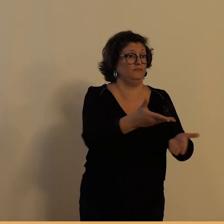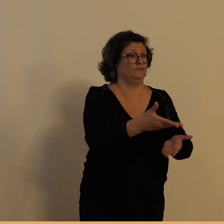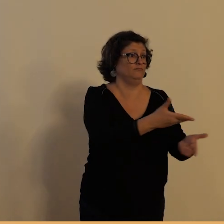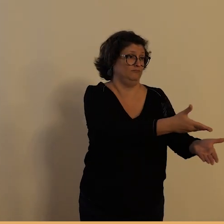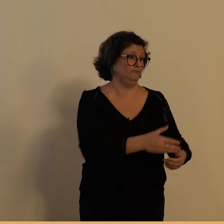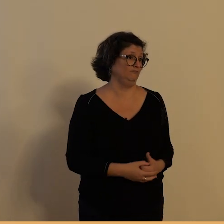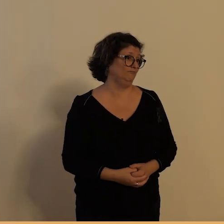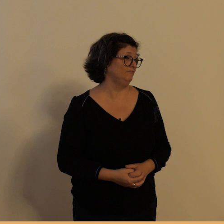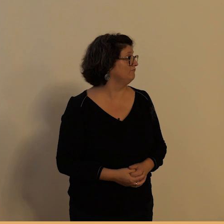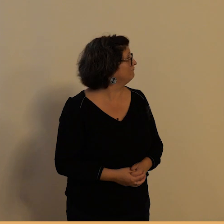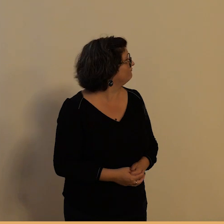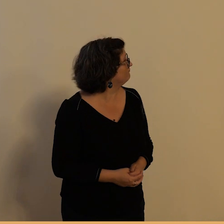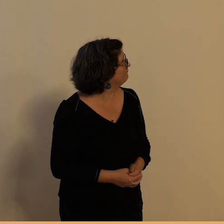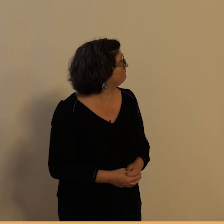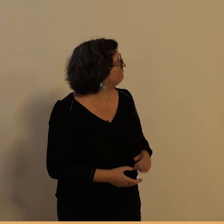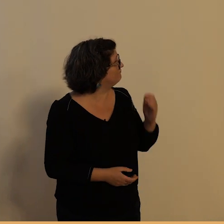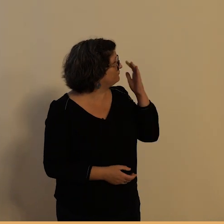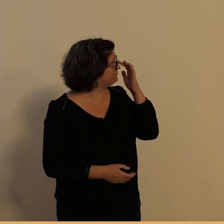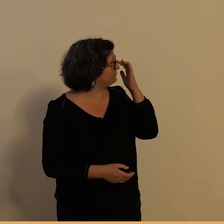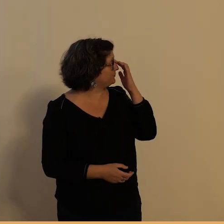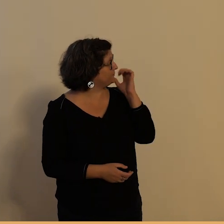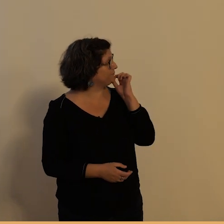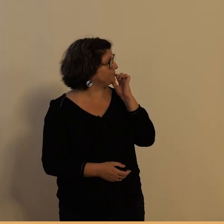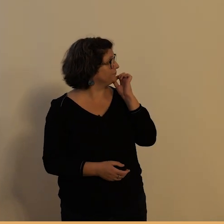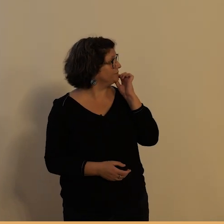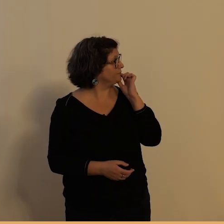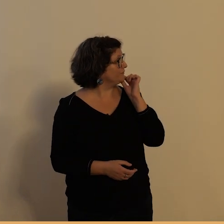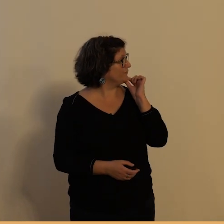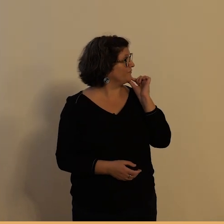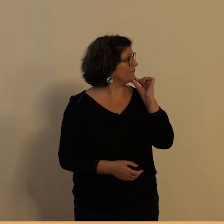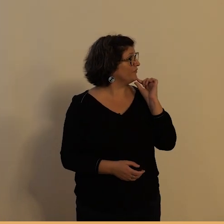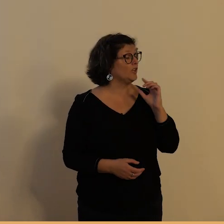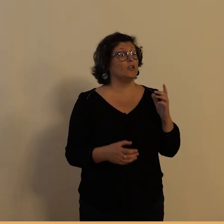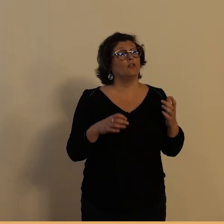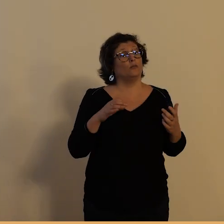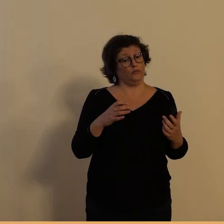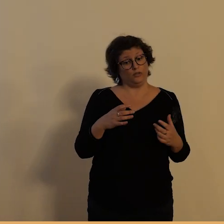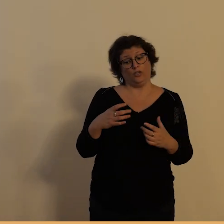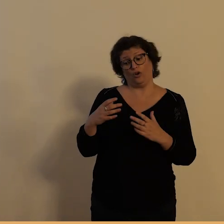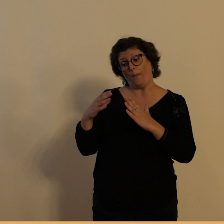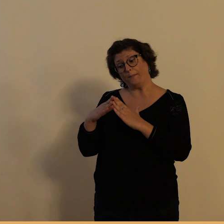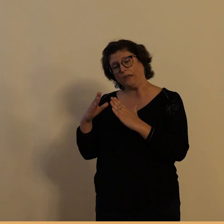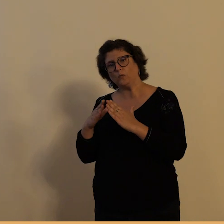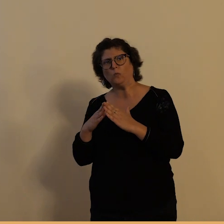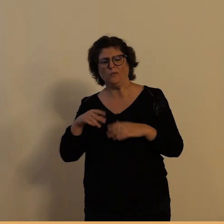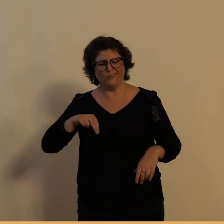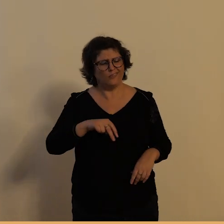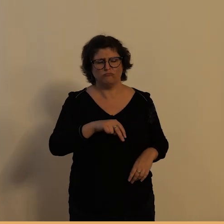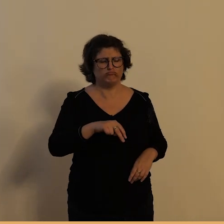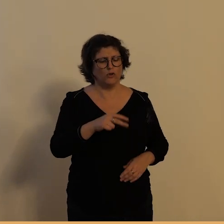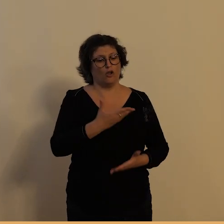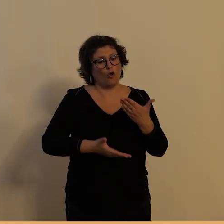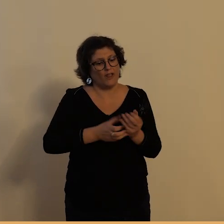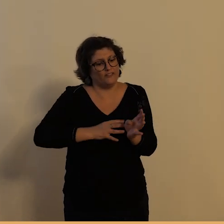la vie quotidienne avec le développement de la bicyclette pour aller au travail ça s aussi accompagné par des